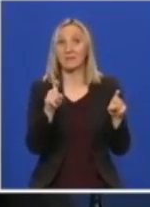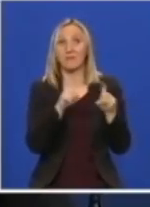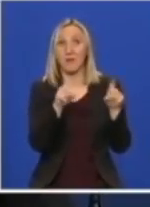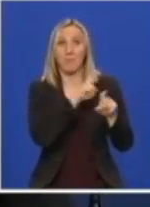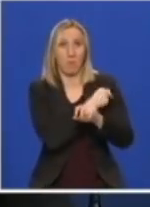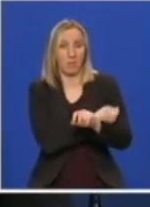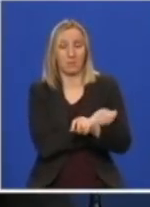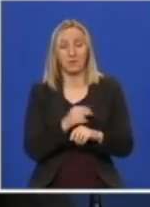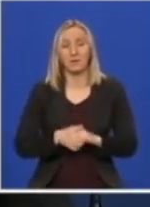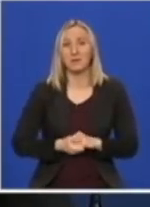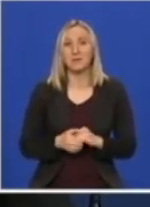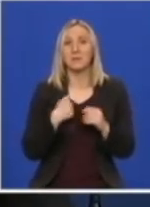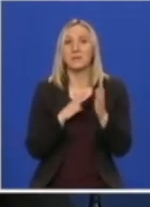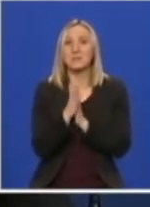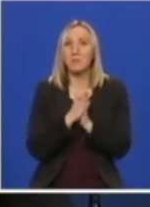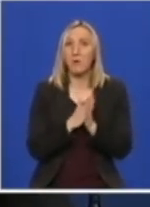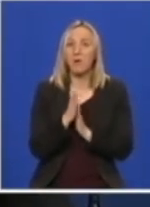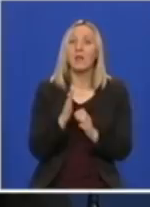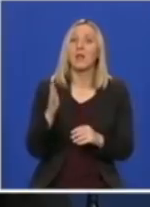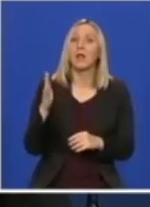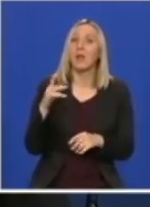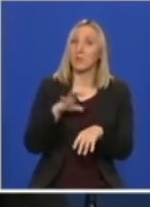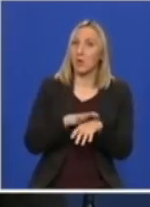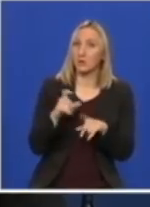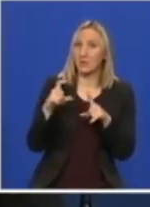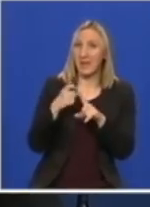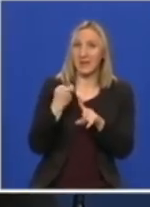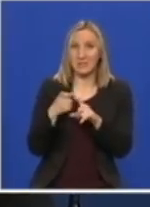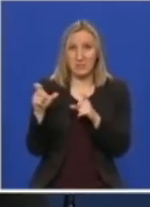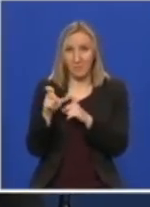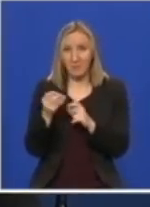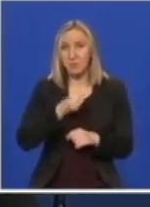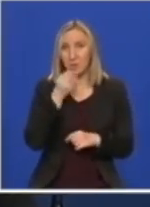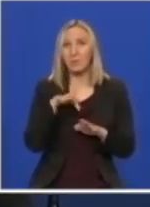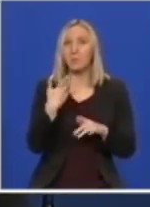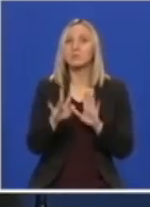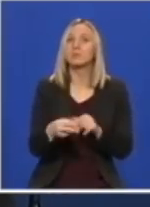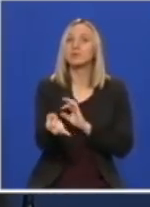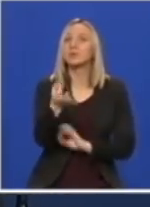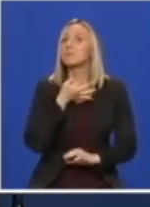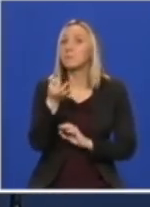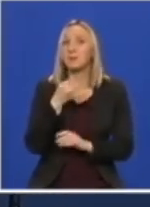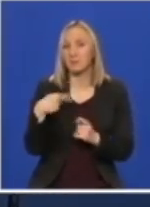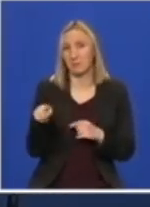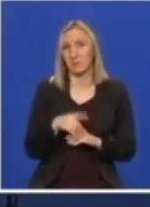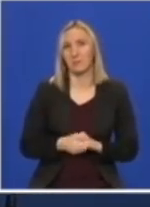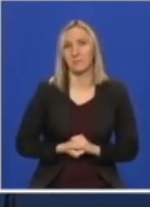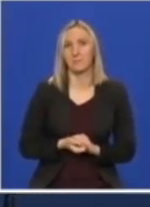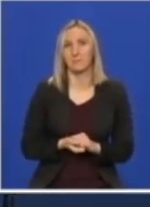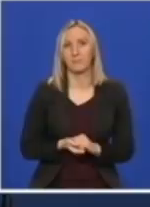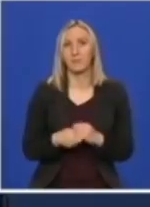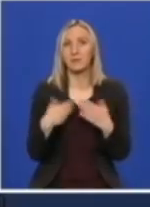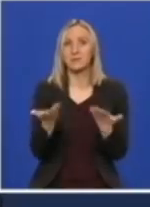Srbije. Zamola bih gospodju Dariju Kisić-Tepavčević da nam se obrati, posle toga možete da postavite pitanja našim govornicima.